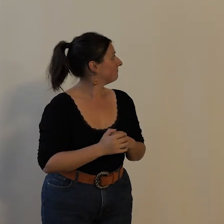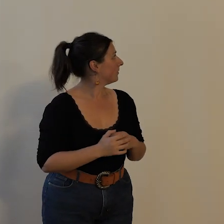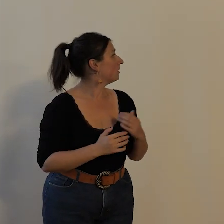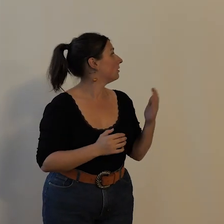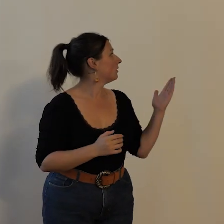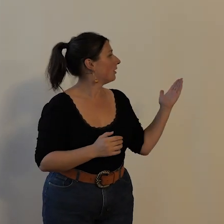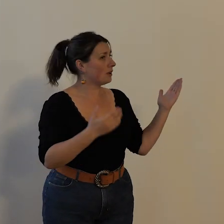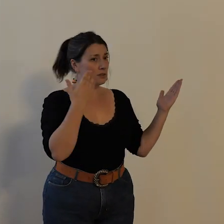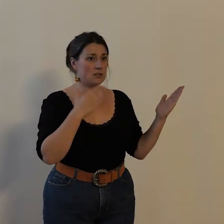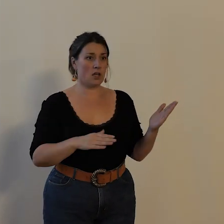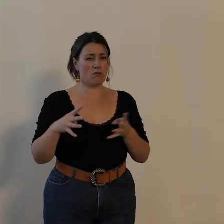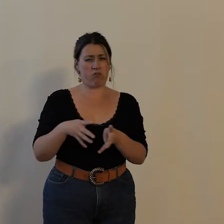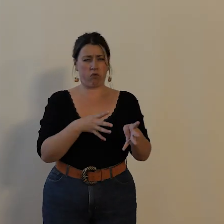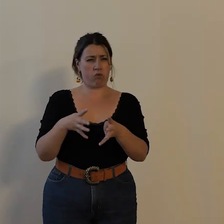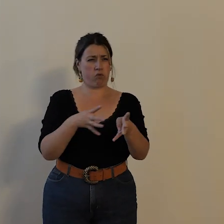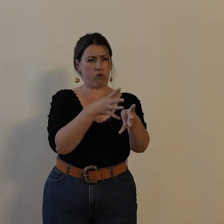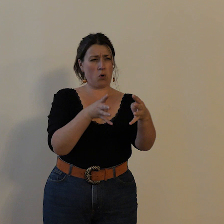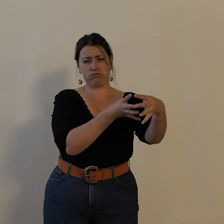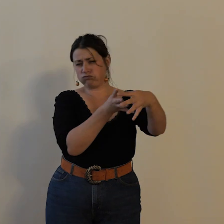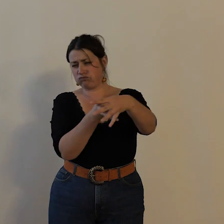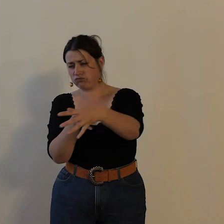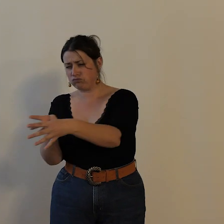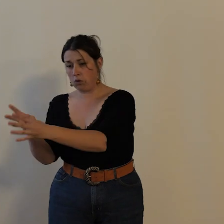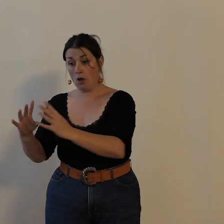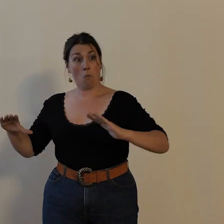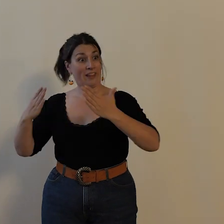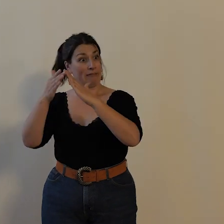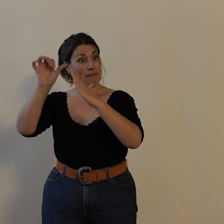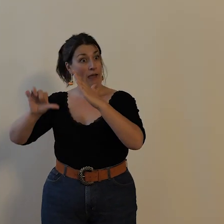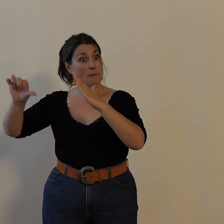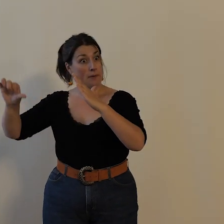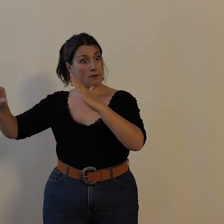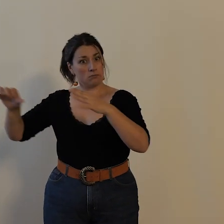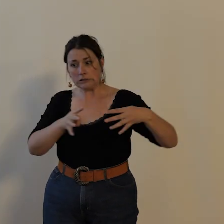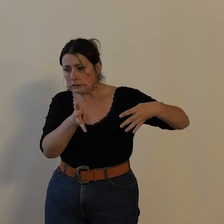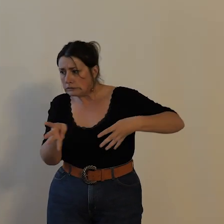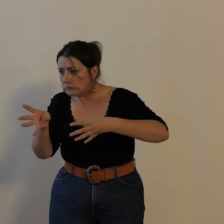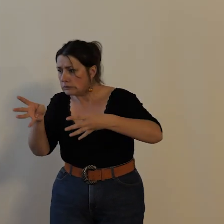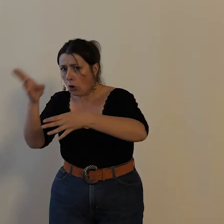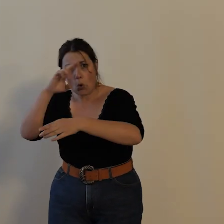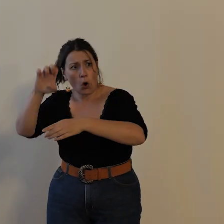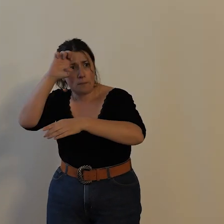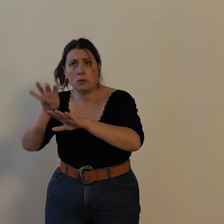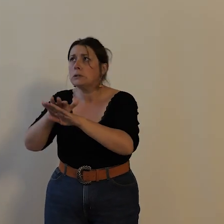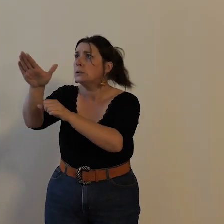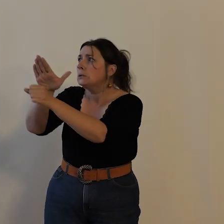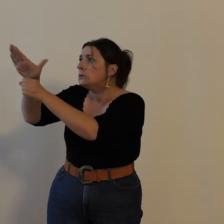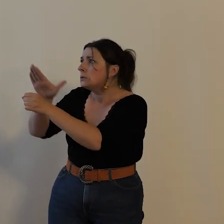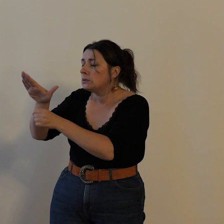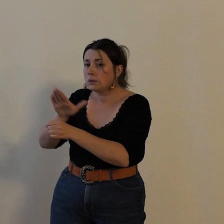ils vont très loin ils vont dans les Alpes ou ailleurs en Europe mais vous voyez qu'il s'agit du château d'Amboise